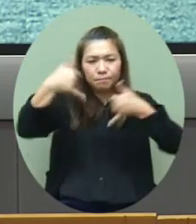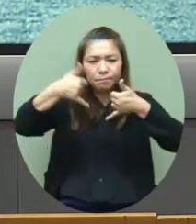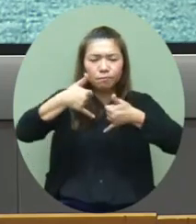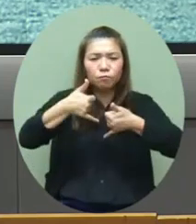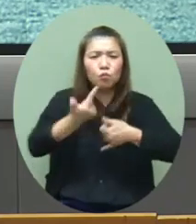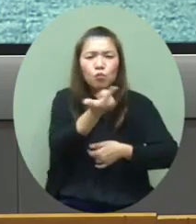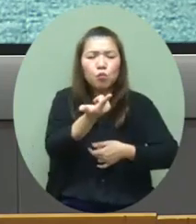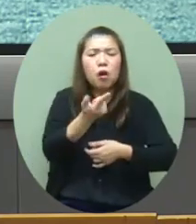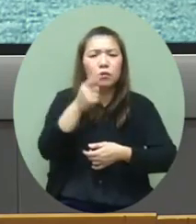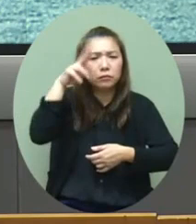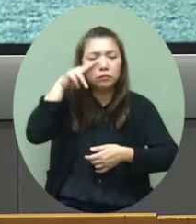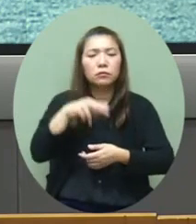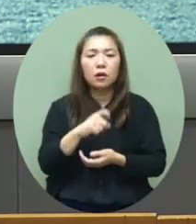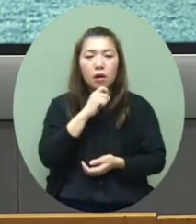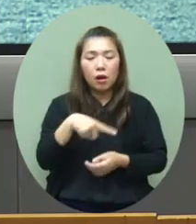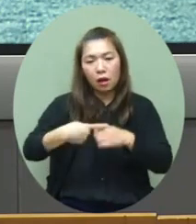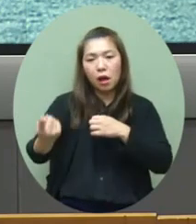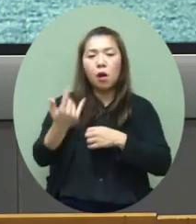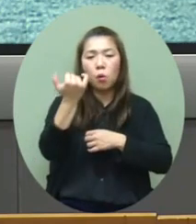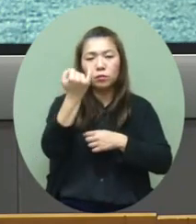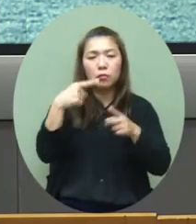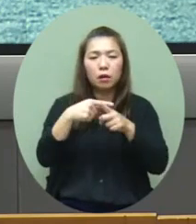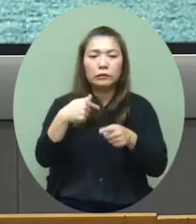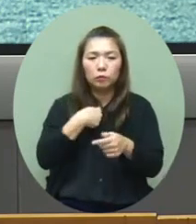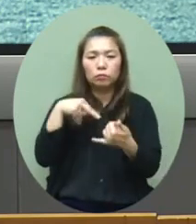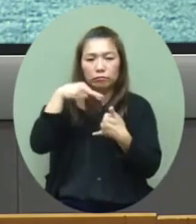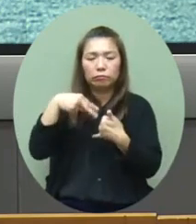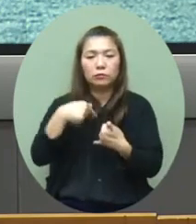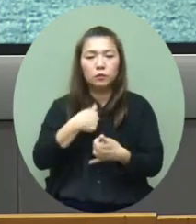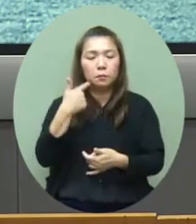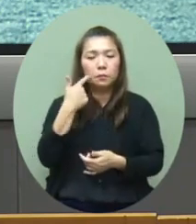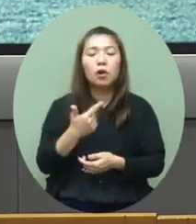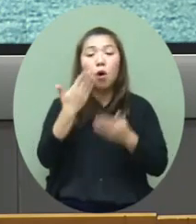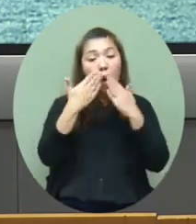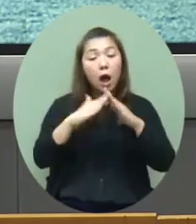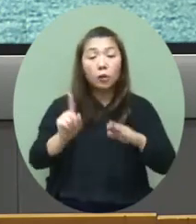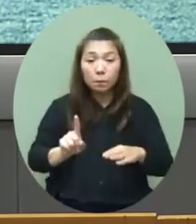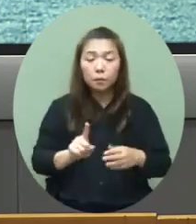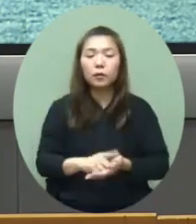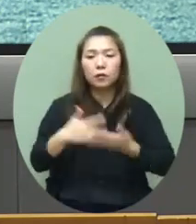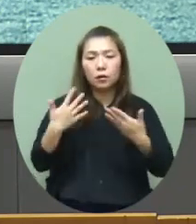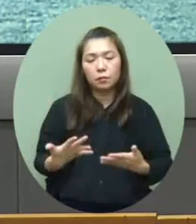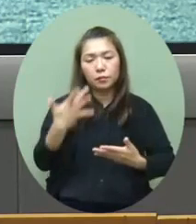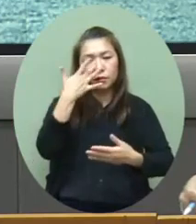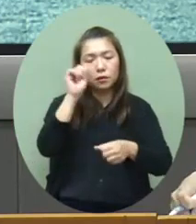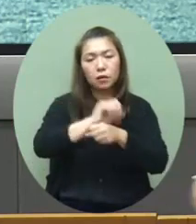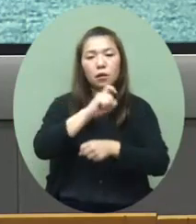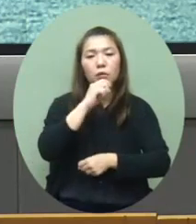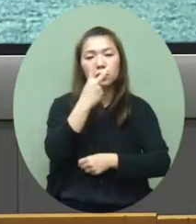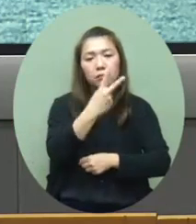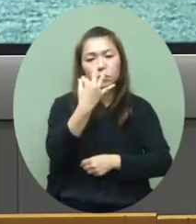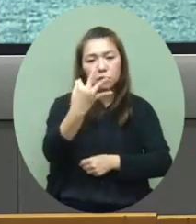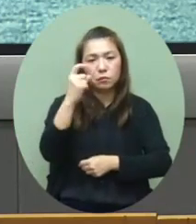触者其他有60位是需要接受检疫的学校来说今天就情报了23